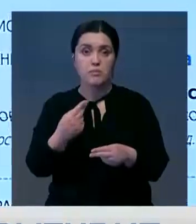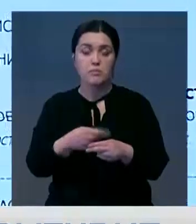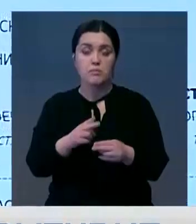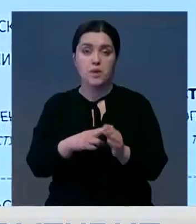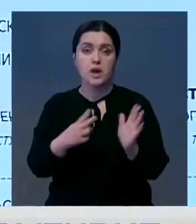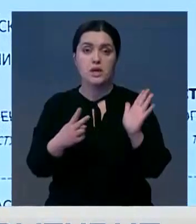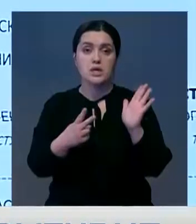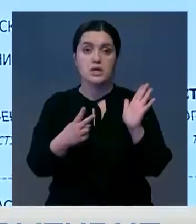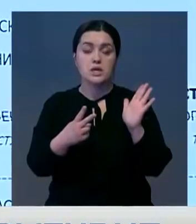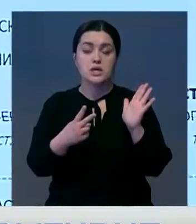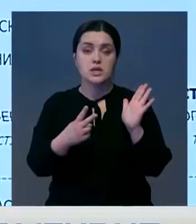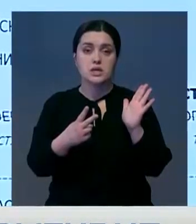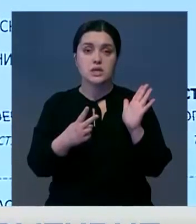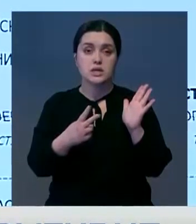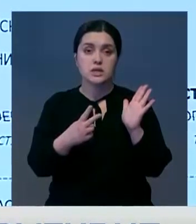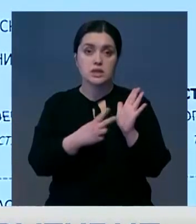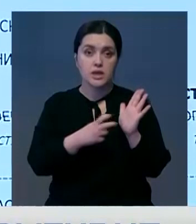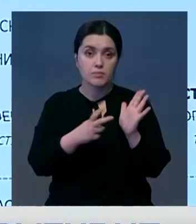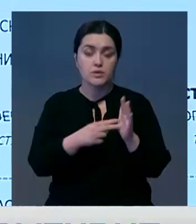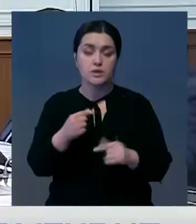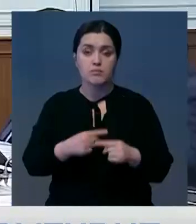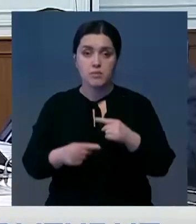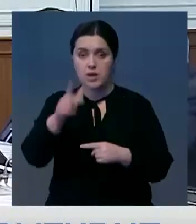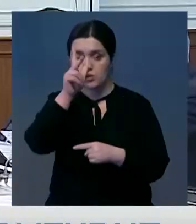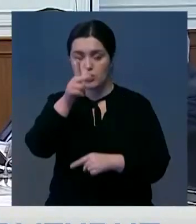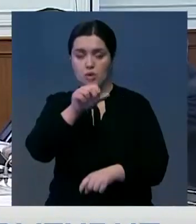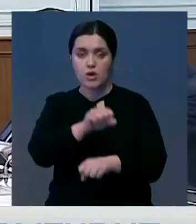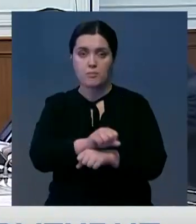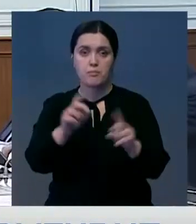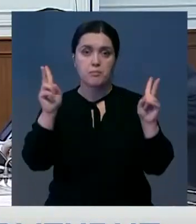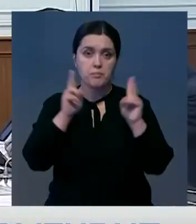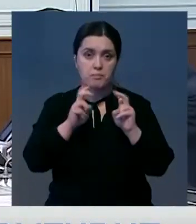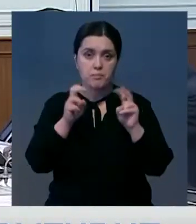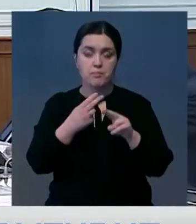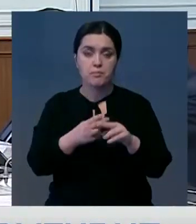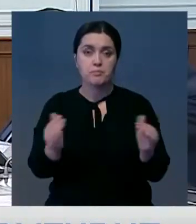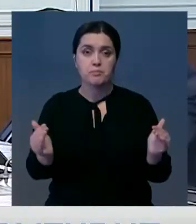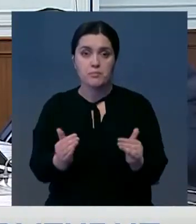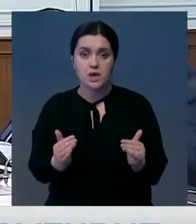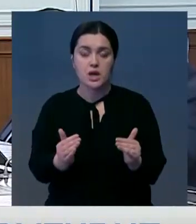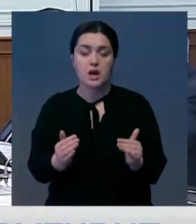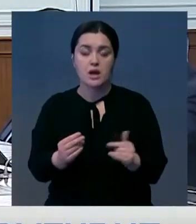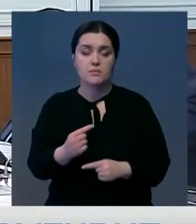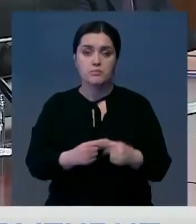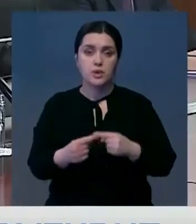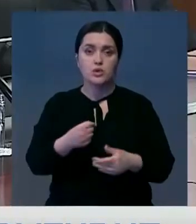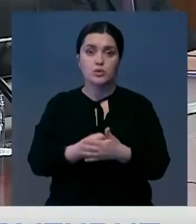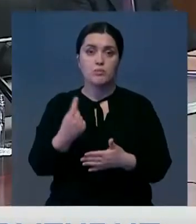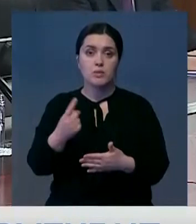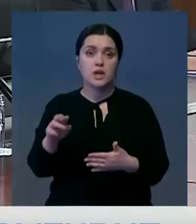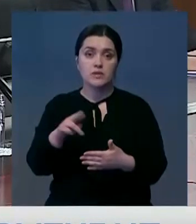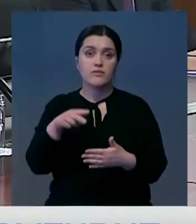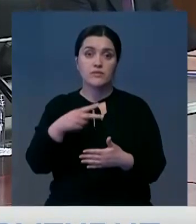700 тысяч предпринимателей. Действует трехлетний мораторий на проверку субъектов микро- и малого бизнеса до 1 января